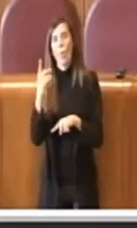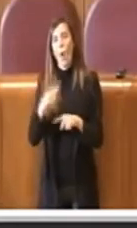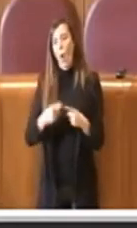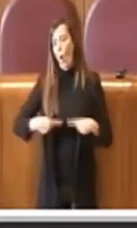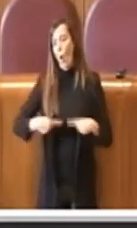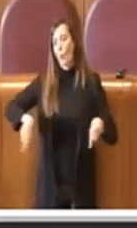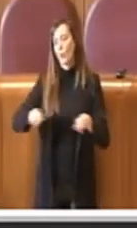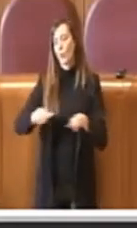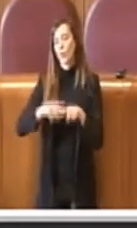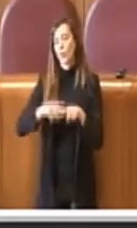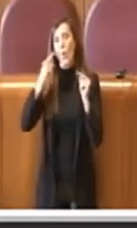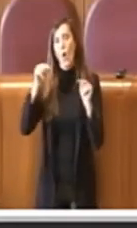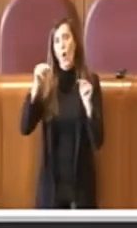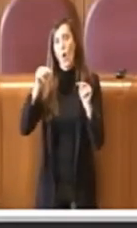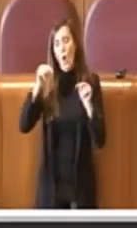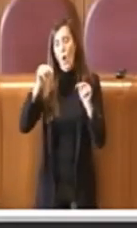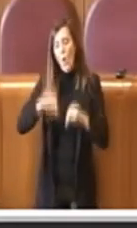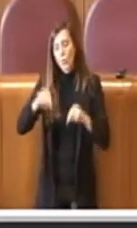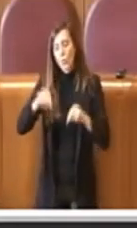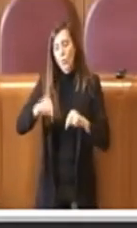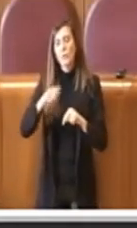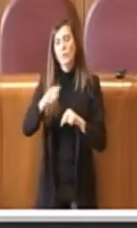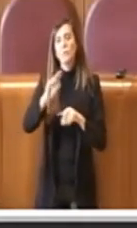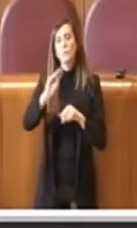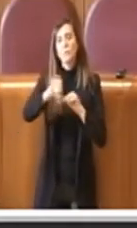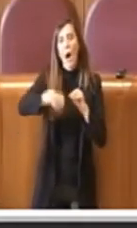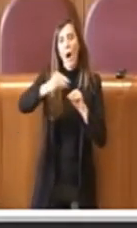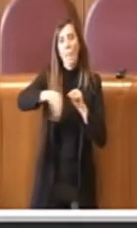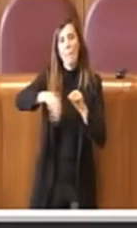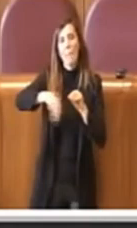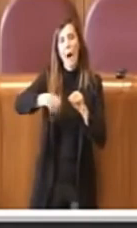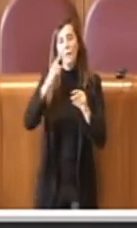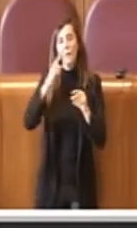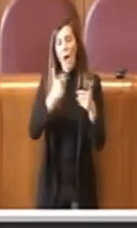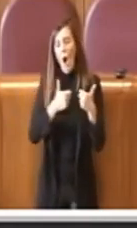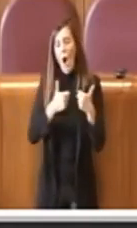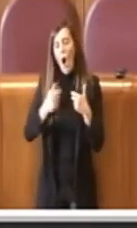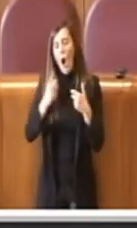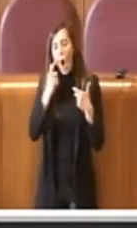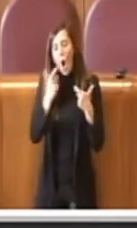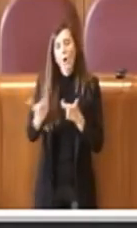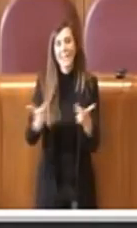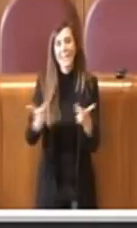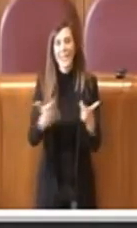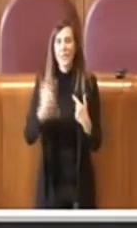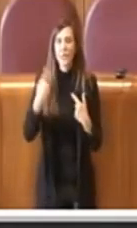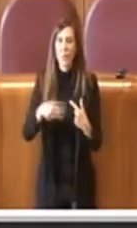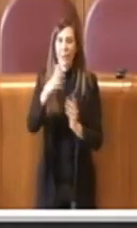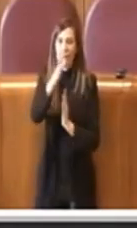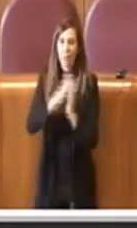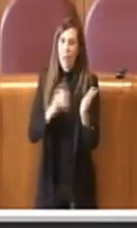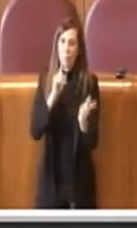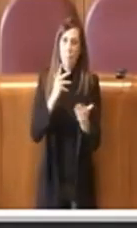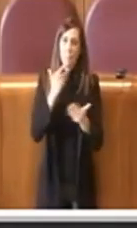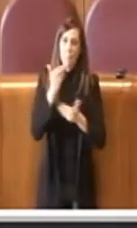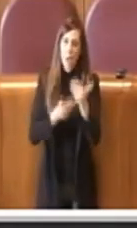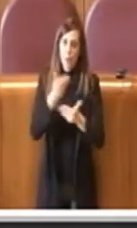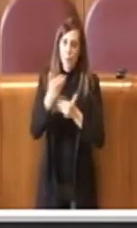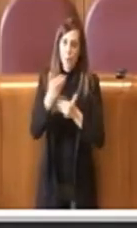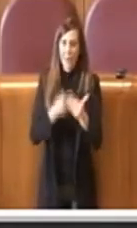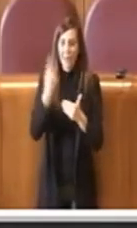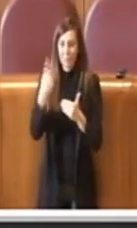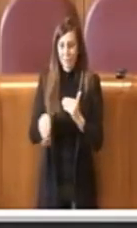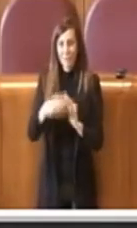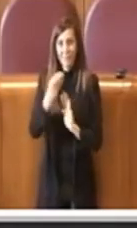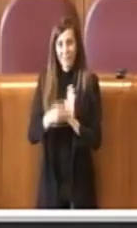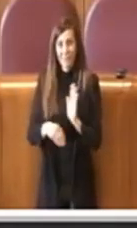commissione consultiva, hanno comunque... ci hanno inviato le loro osservazioni per migliorare il testo. Questa delibera punta ad introdurre